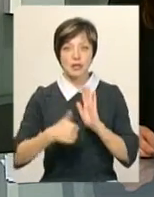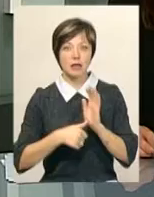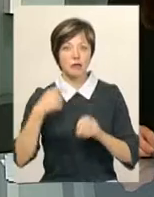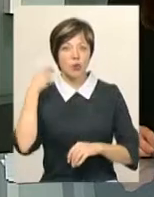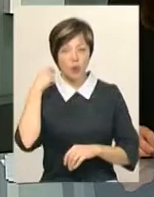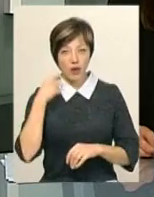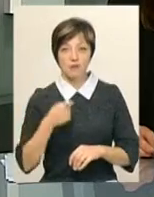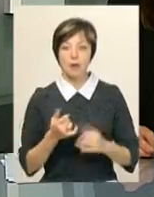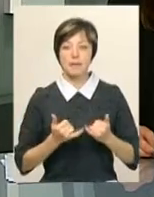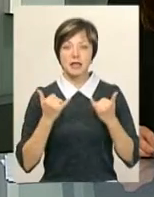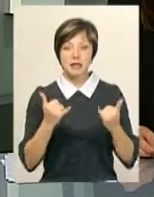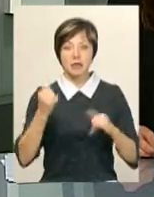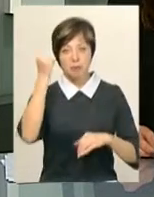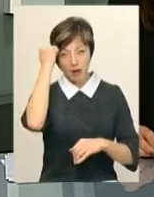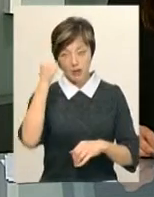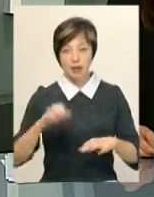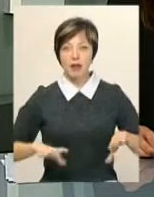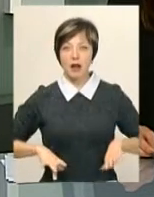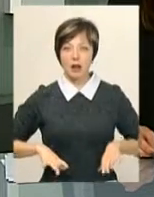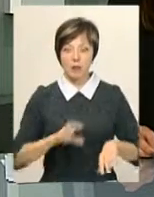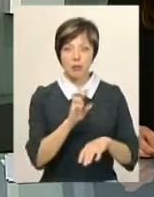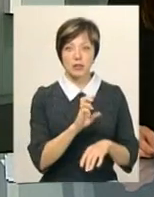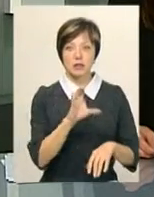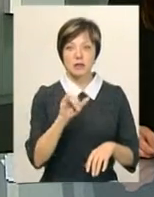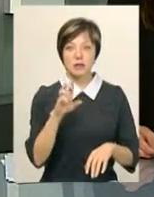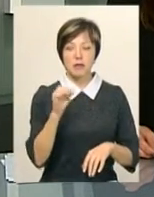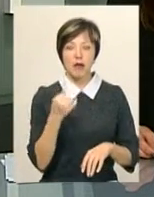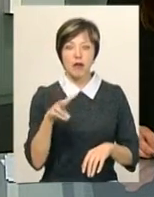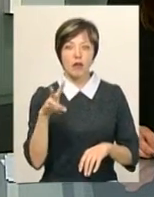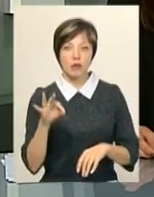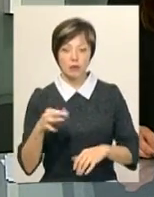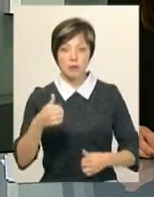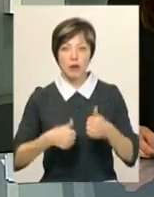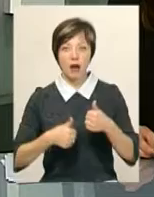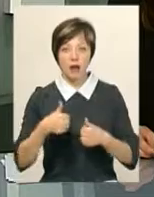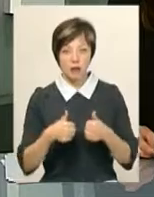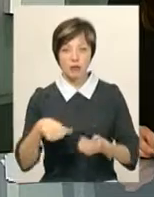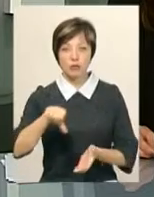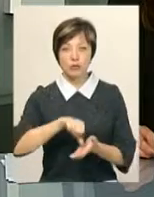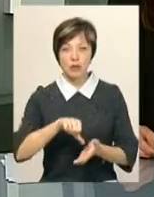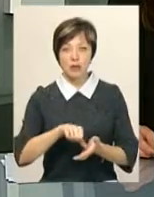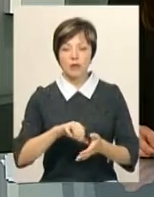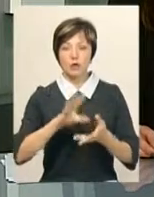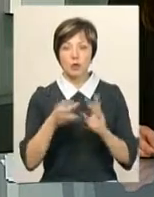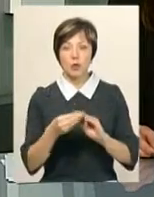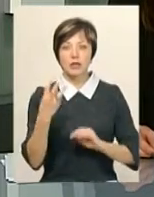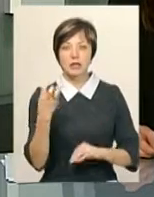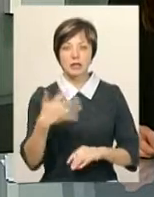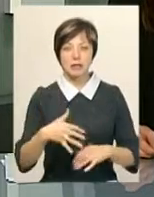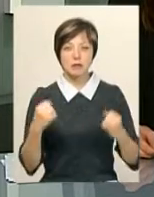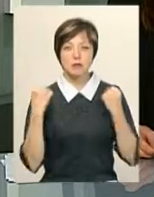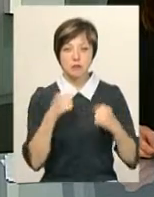років. Він присвячений пам'яті тренера Богдана Стібайла. Змагання, у яких взяли участь всього 350